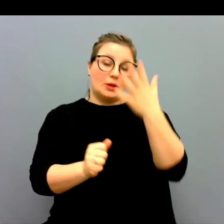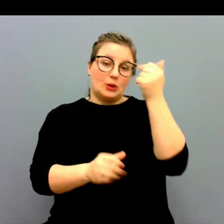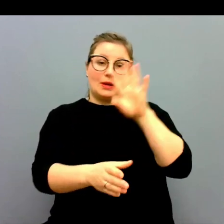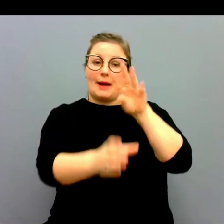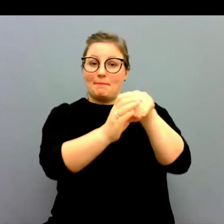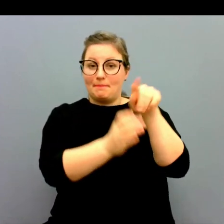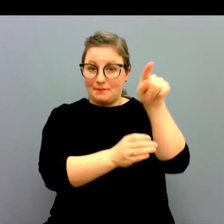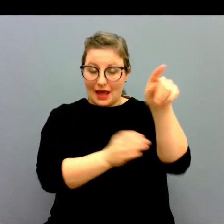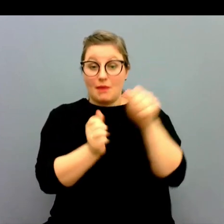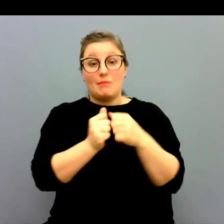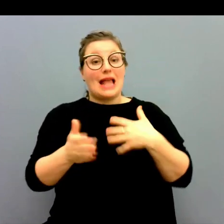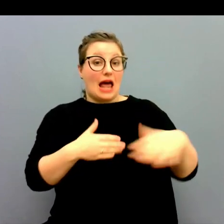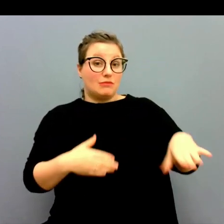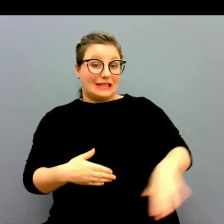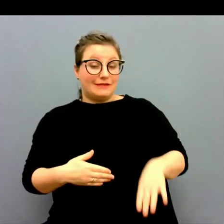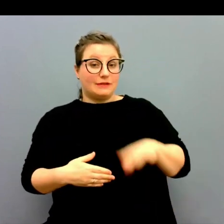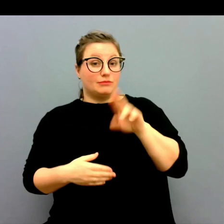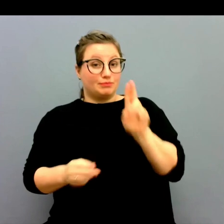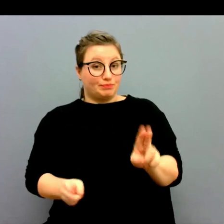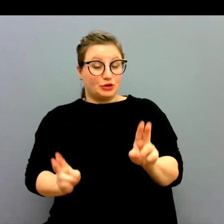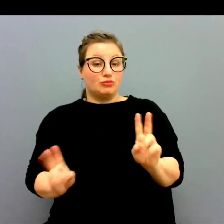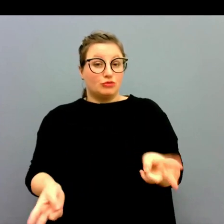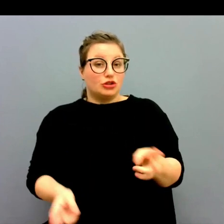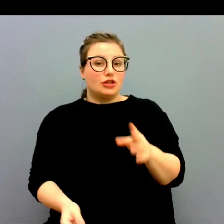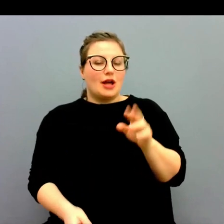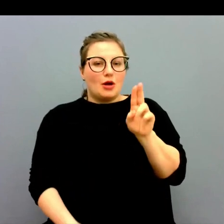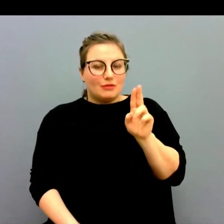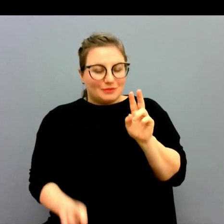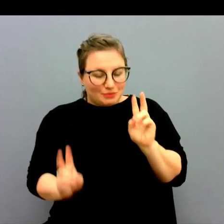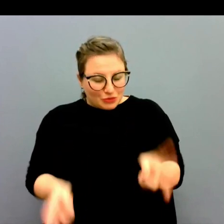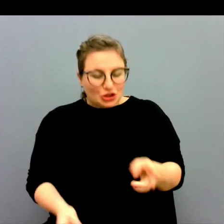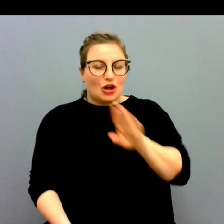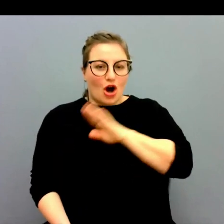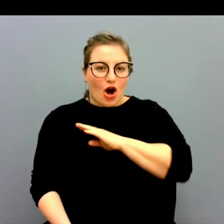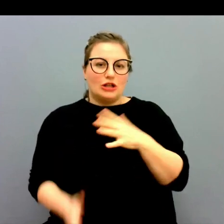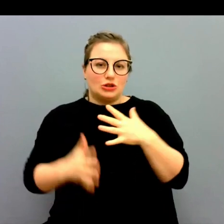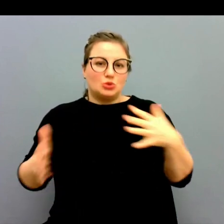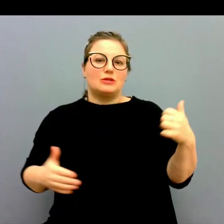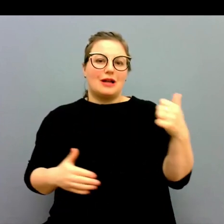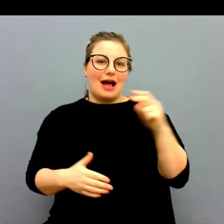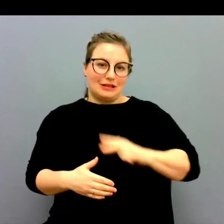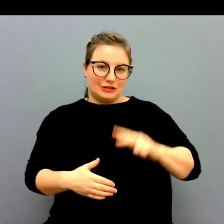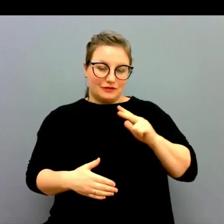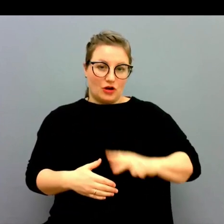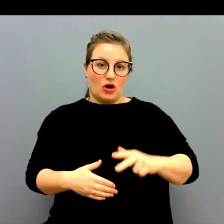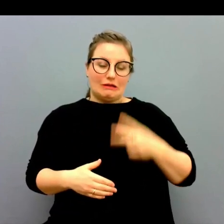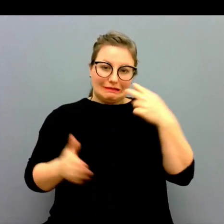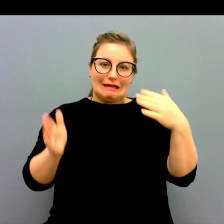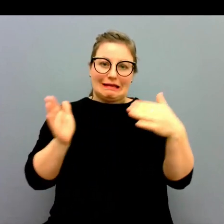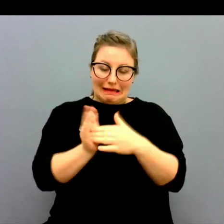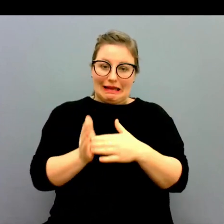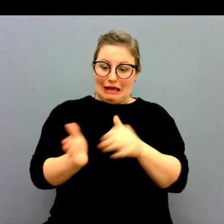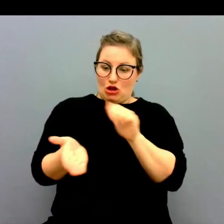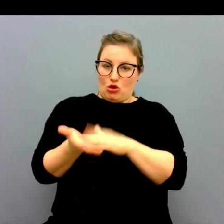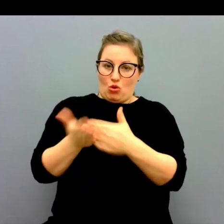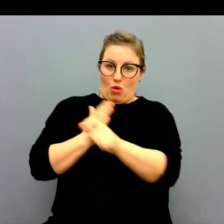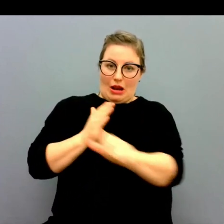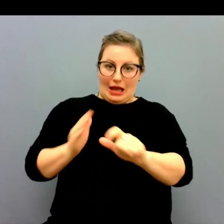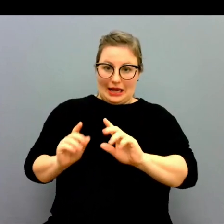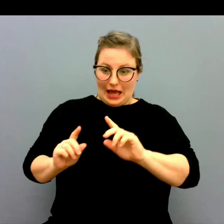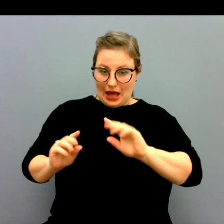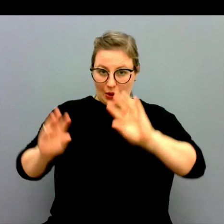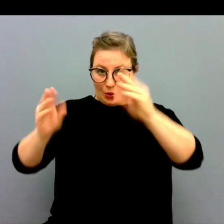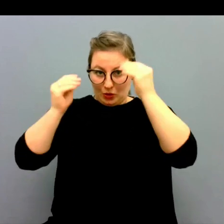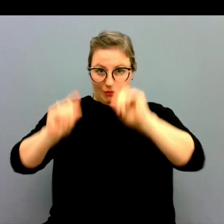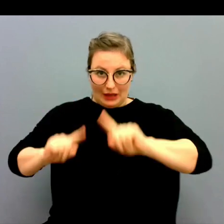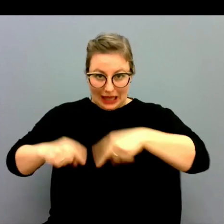inrymmas där. Men arbetsgivarna har också ett väldigt stort ansvar i att man också säkerställer att det utbildas, tolkar. Och